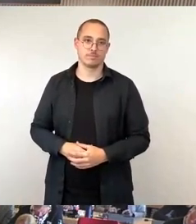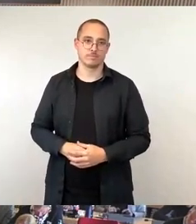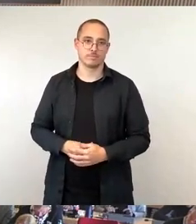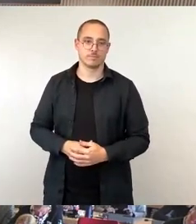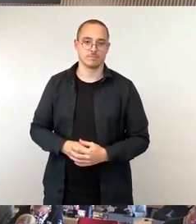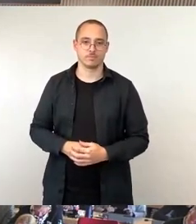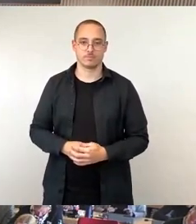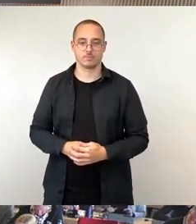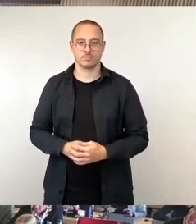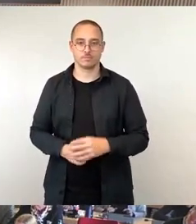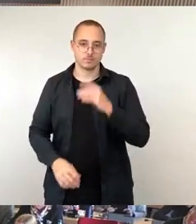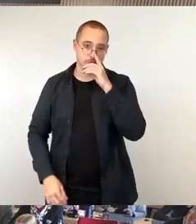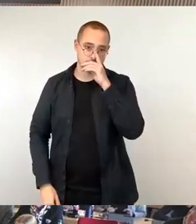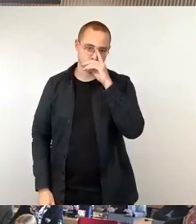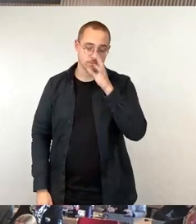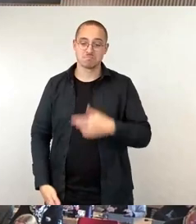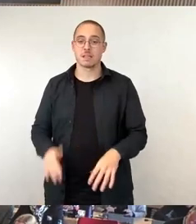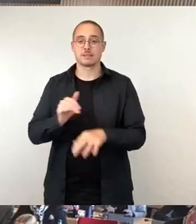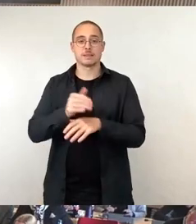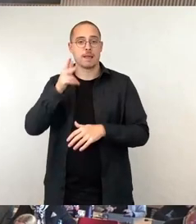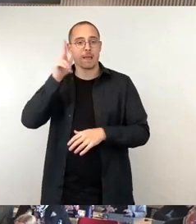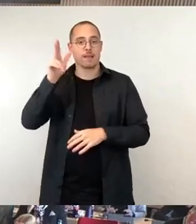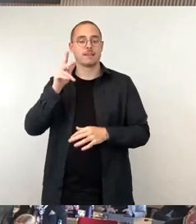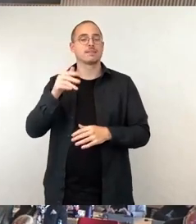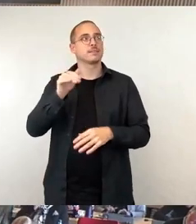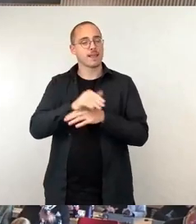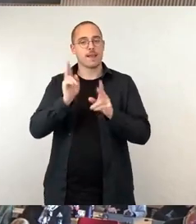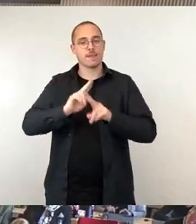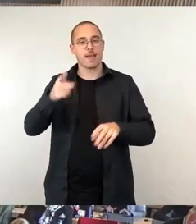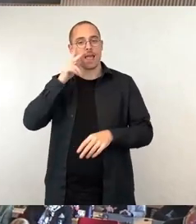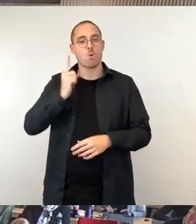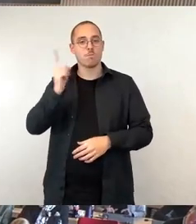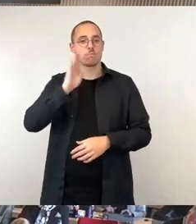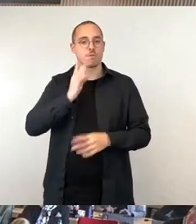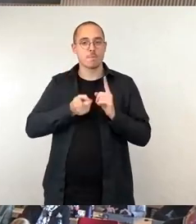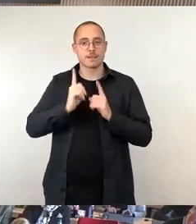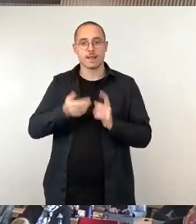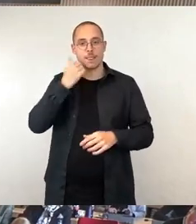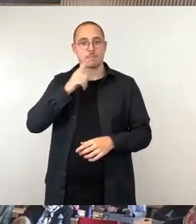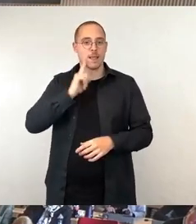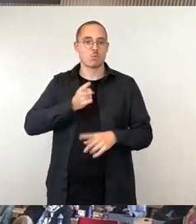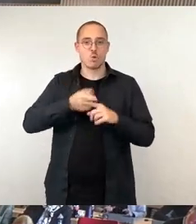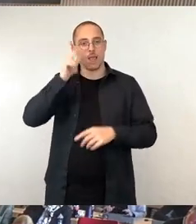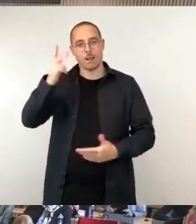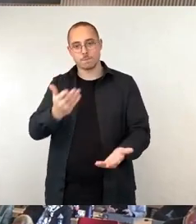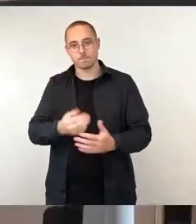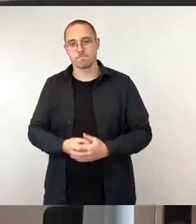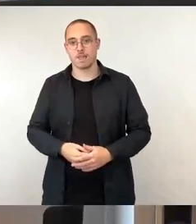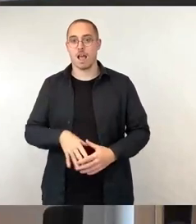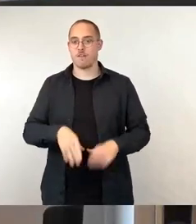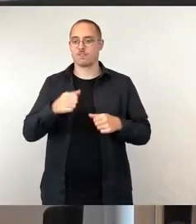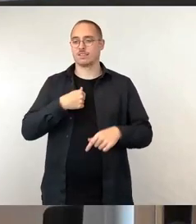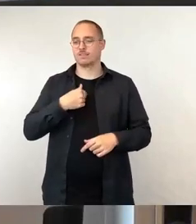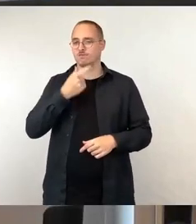Sehr geehrter Herr Oberbürgermeister, sehr geehrte Damen und Herren. Ich möchte zunächst mit einem Fehler aufräumen, den Sie hier gerade